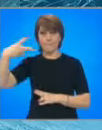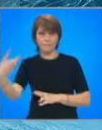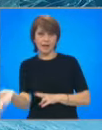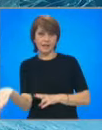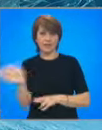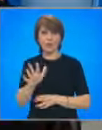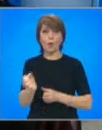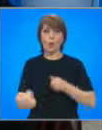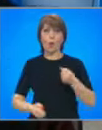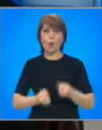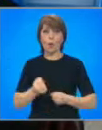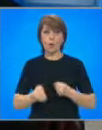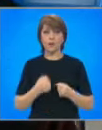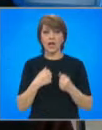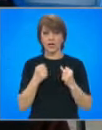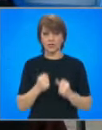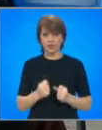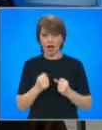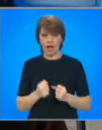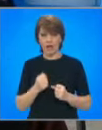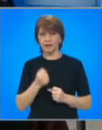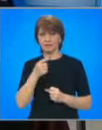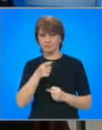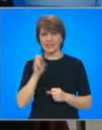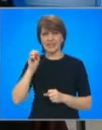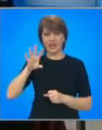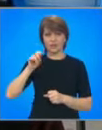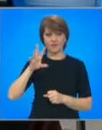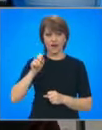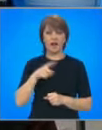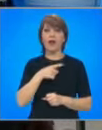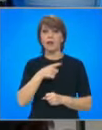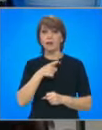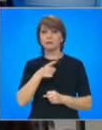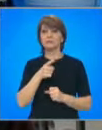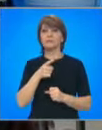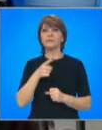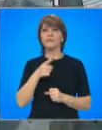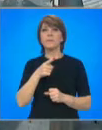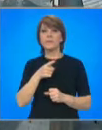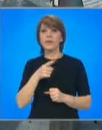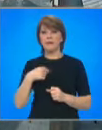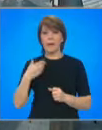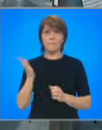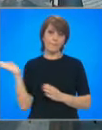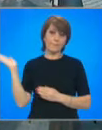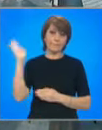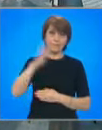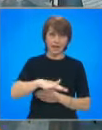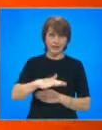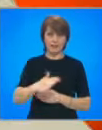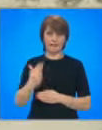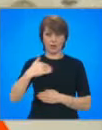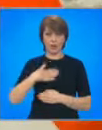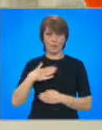Просто се чаках на светофара за ляв за вой, когато светофарната уредна падна върху предната кула и впоследствие удара и